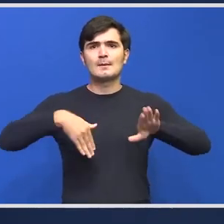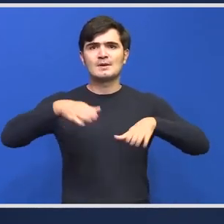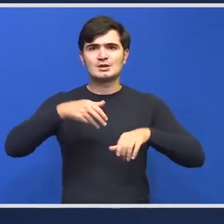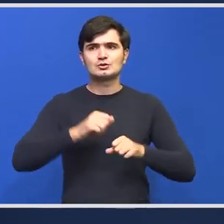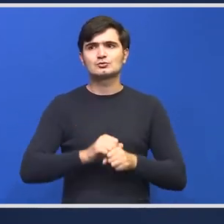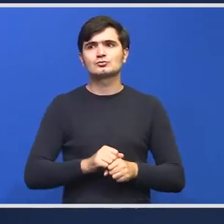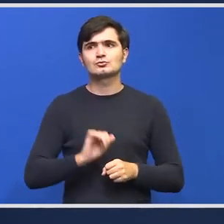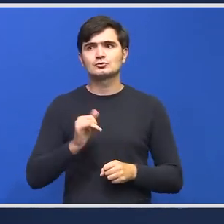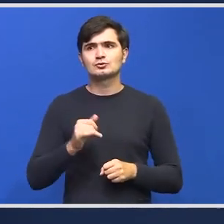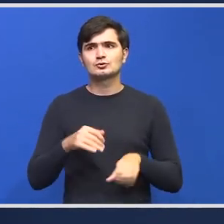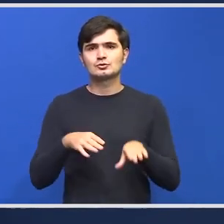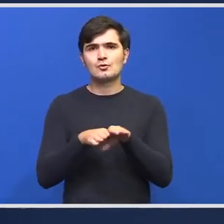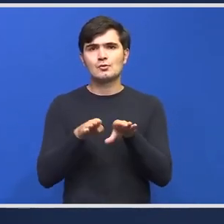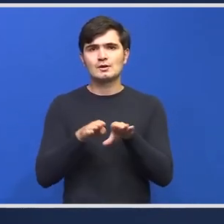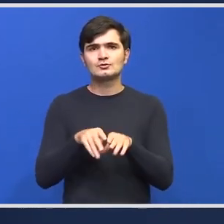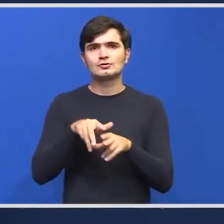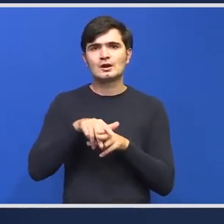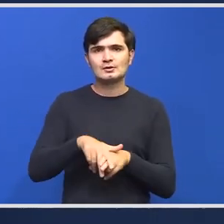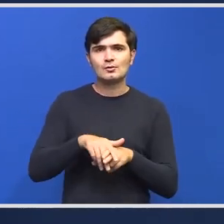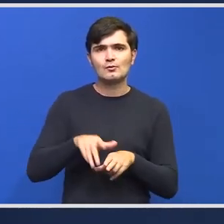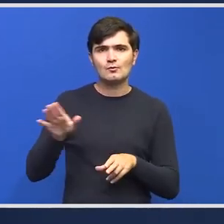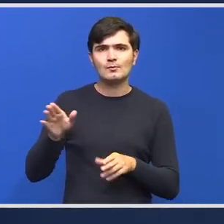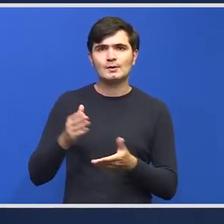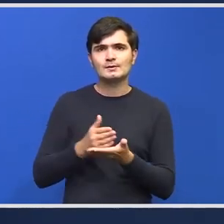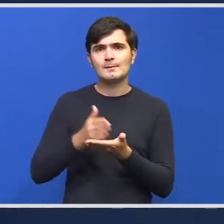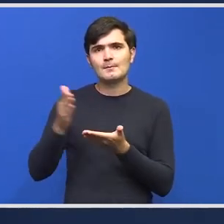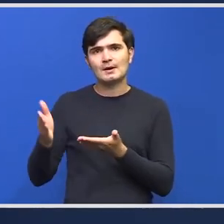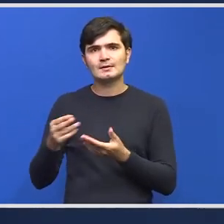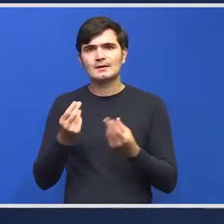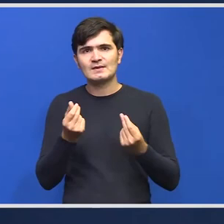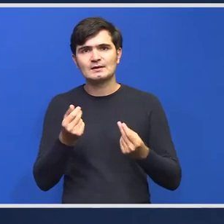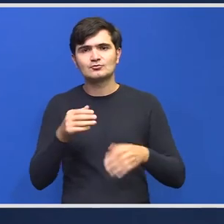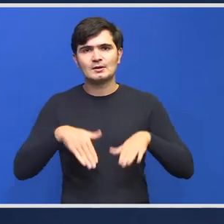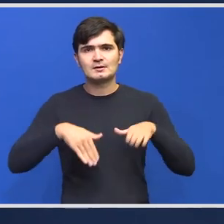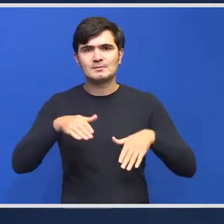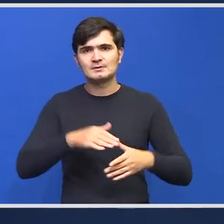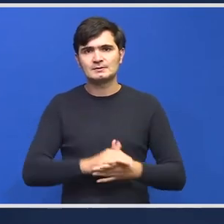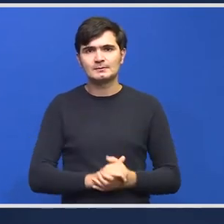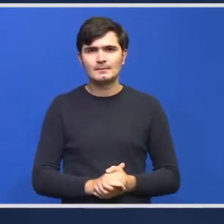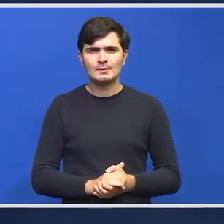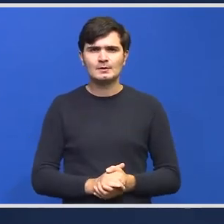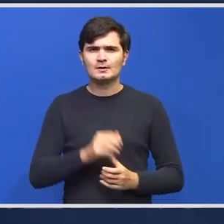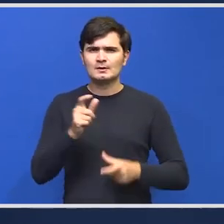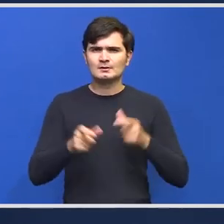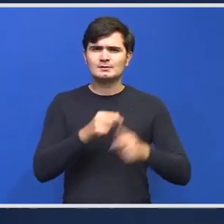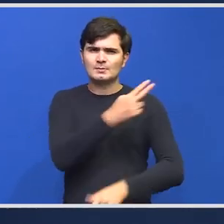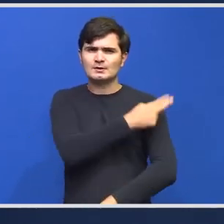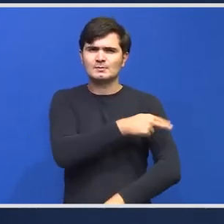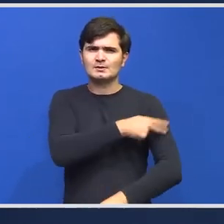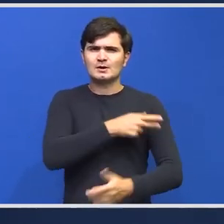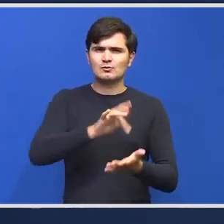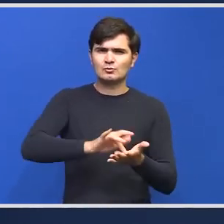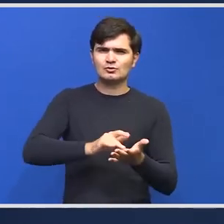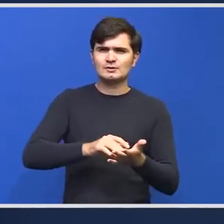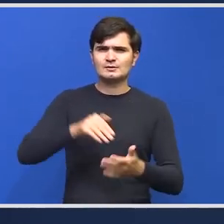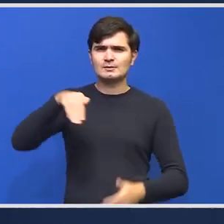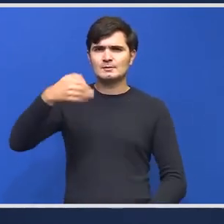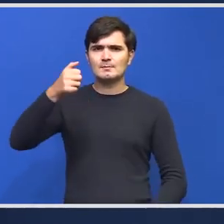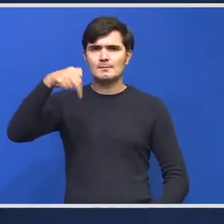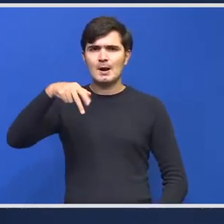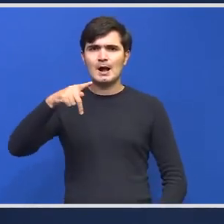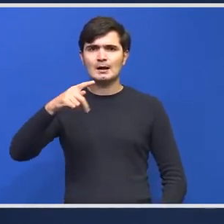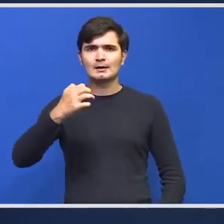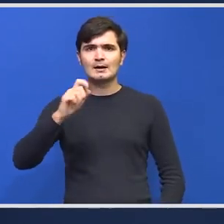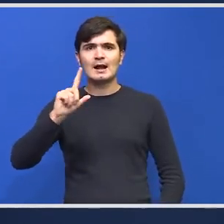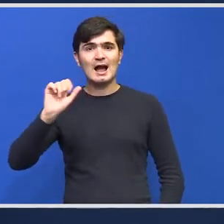și colegii care se ocupă de partea financiară în Ministerul Legat de Spitalul de Urgență de la Mangalia știți că este